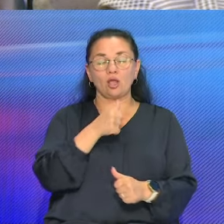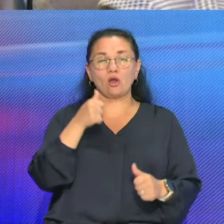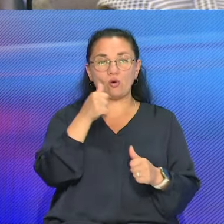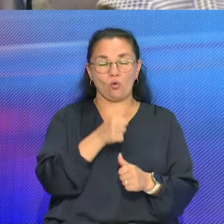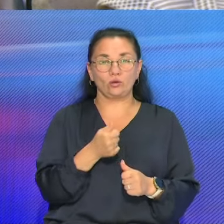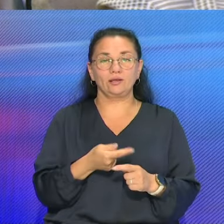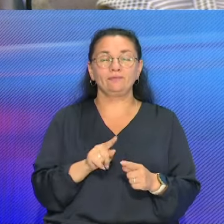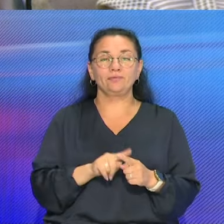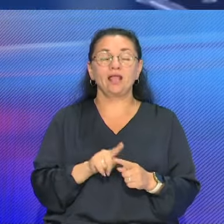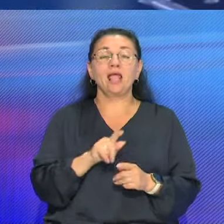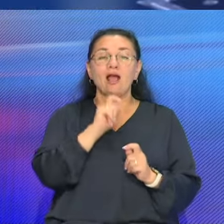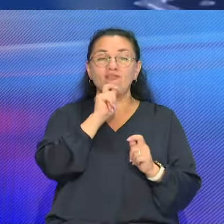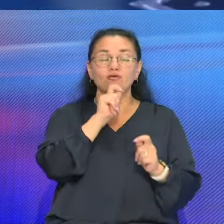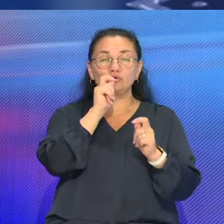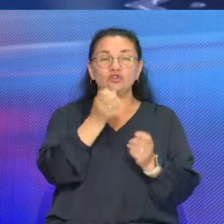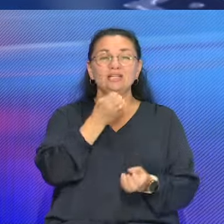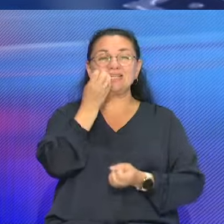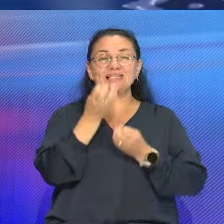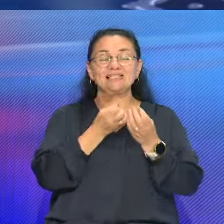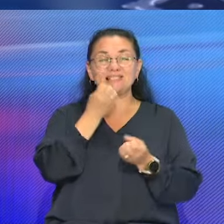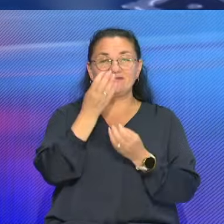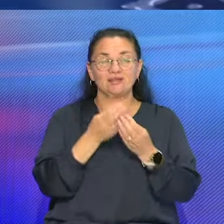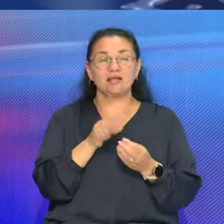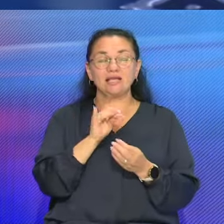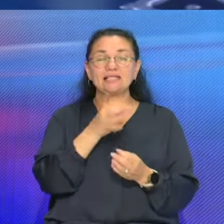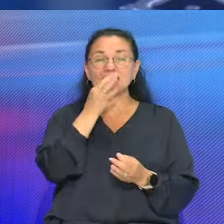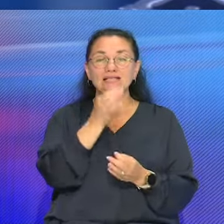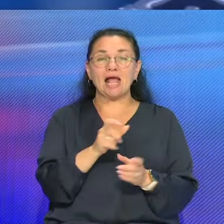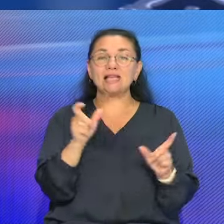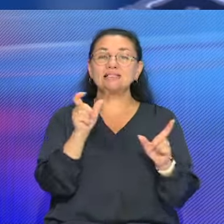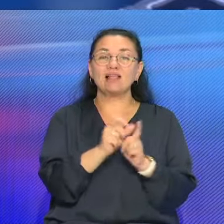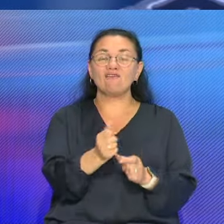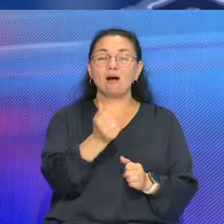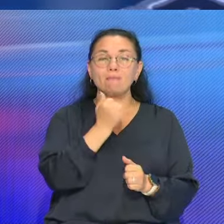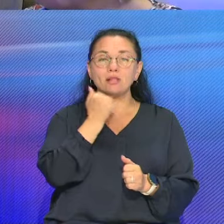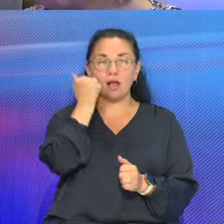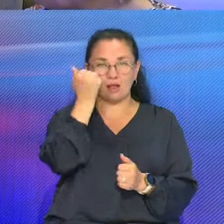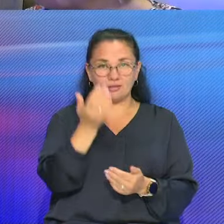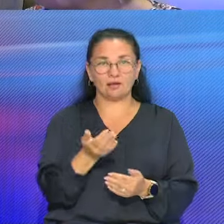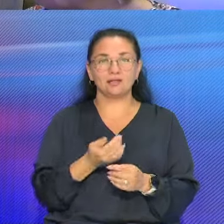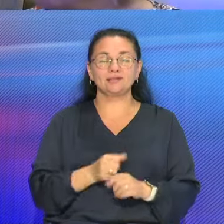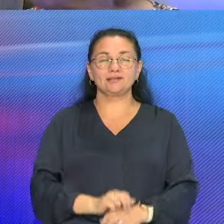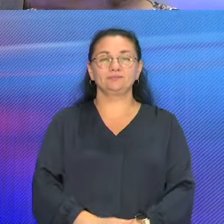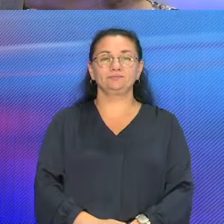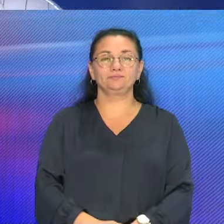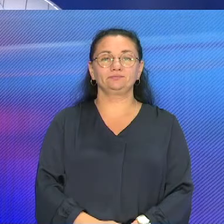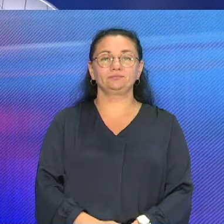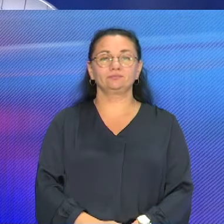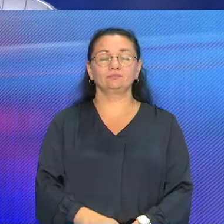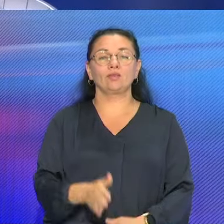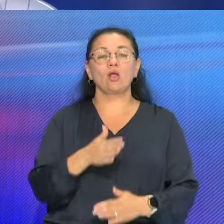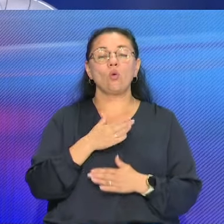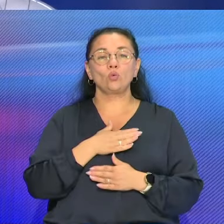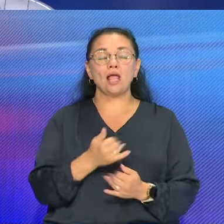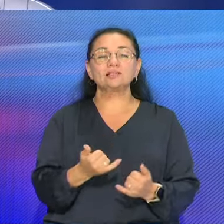на святе. Уручили к ветке и выказали слово удяшности за шматгодовую и добросумленную працу. У нас